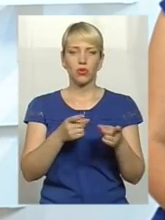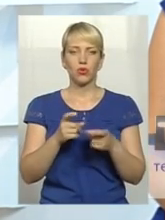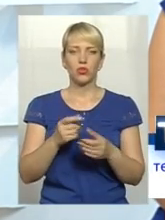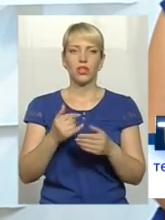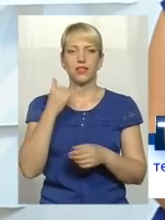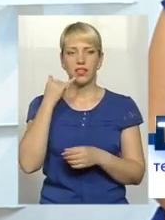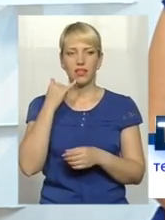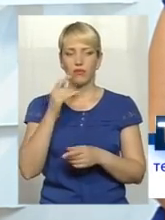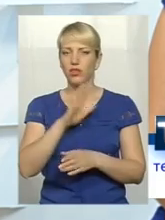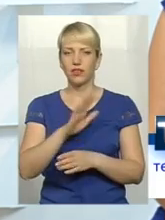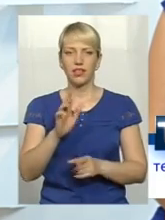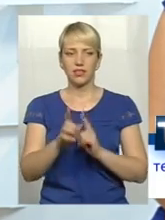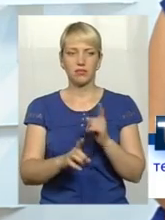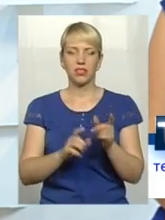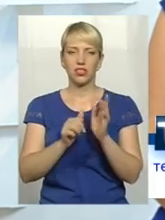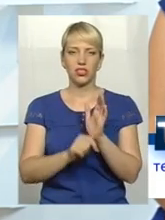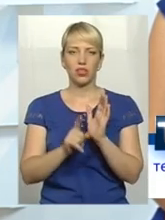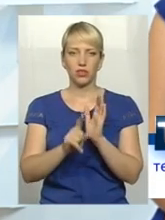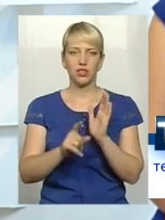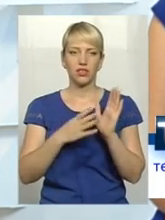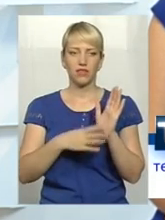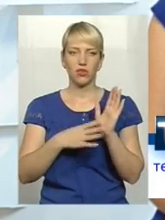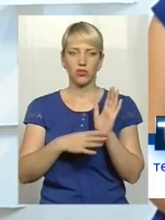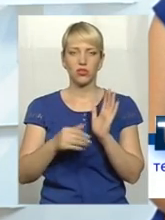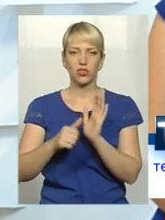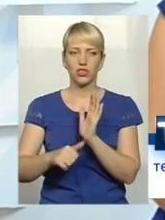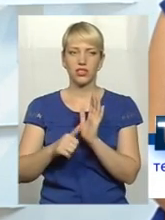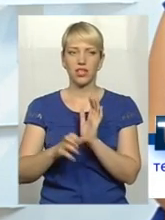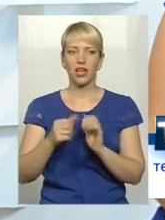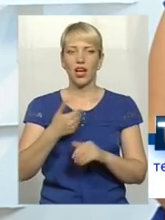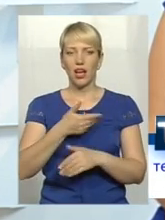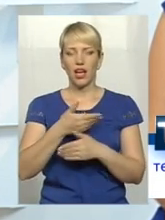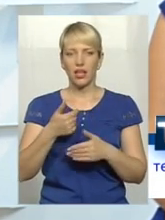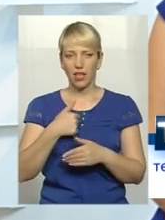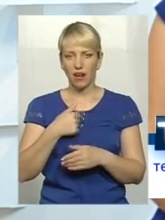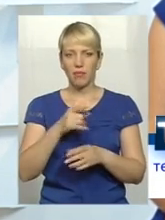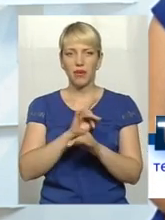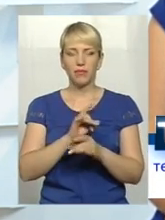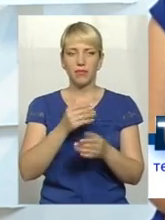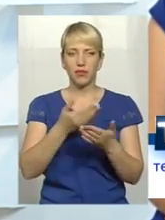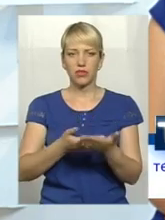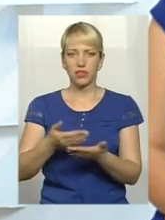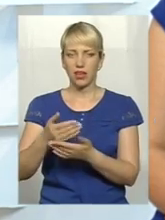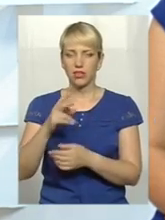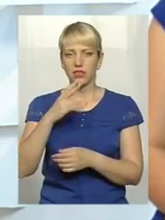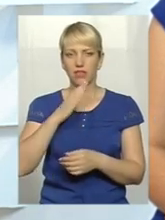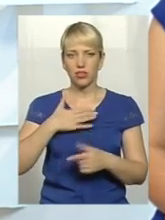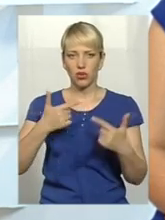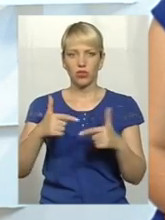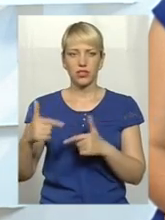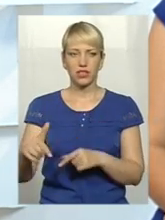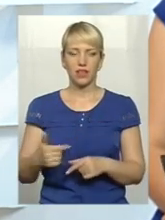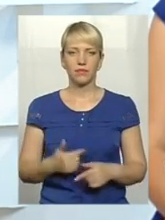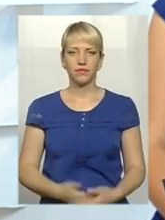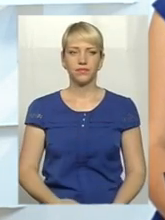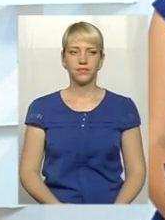Телефон студії «Незмінний» 61 90 60. А я представляю вам, наших учасників сьогоднішньої розмови. Прошу